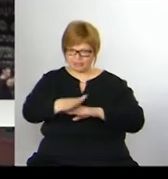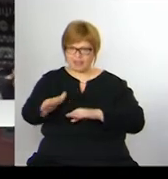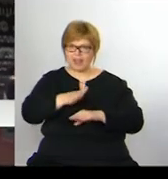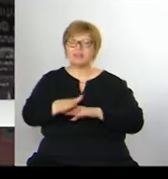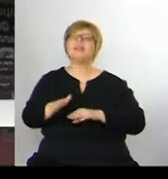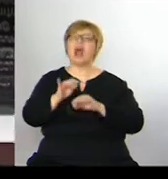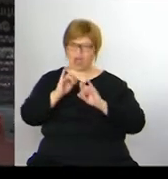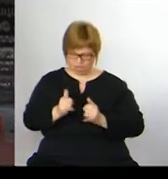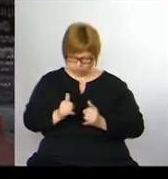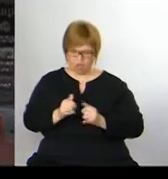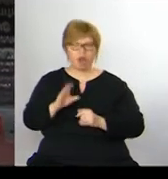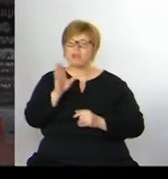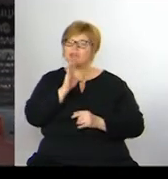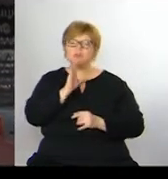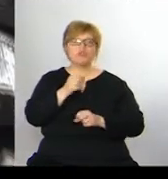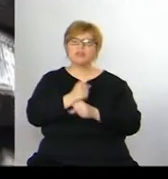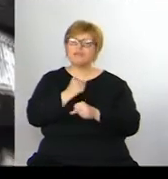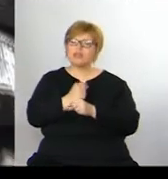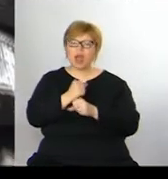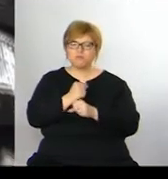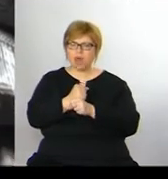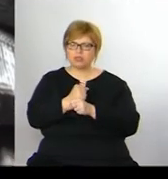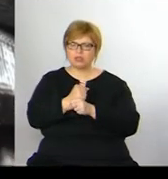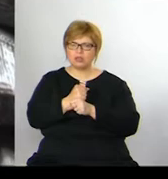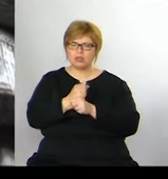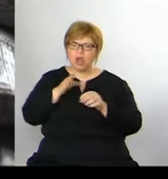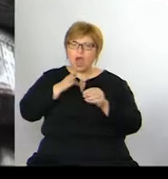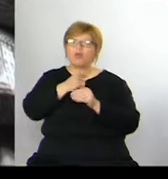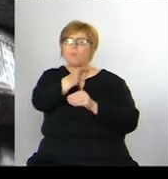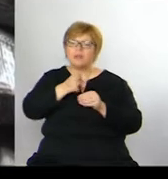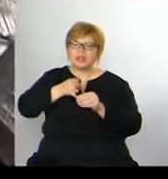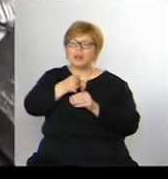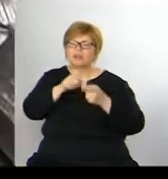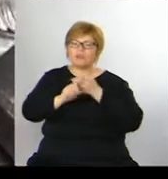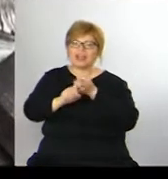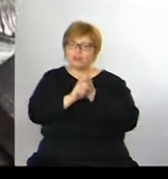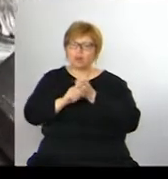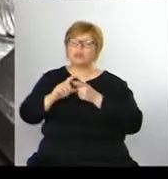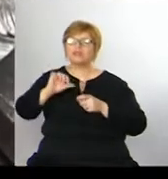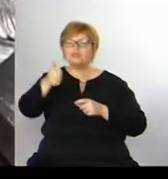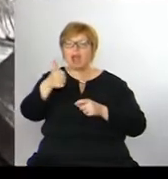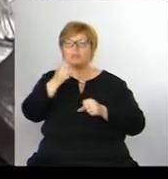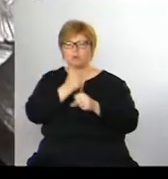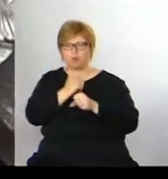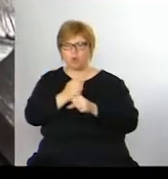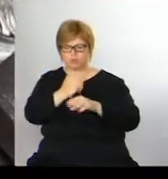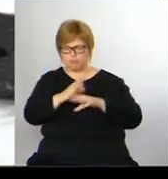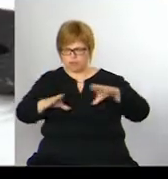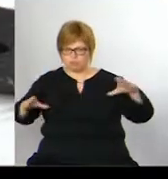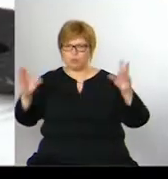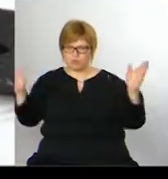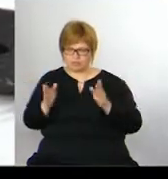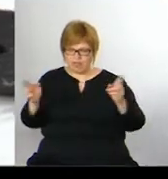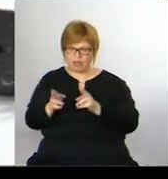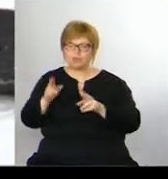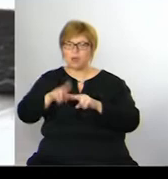připustný, ale nemôže být vyráběný pilařskou technologií. To znamená, nejdřív vyrobím desku, tu rozkrátím